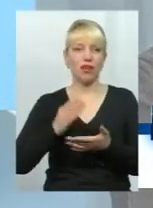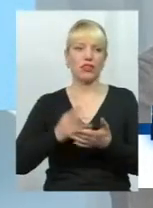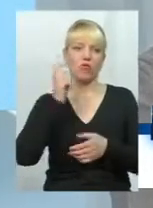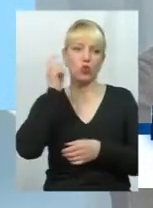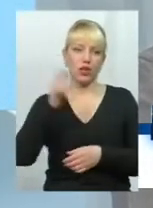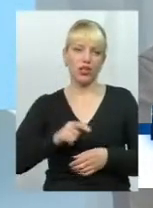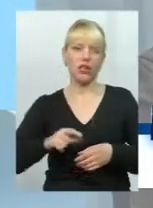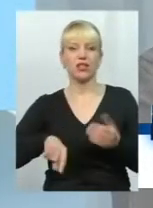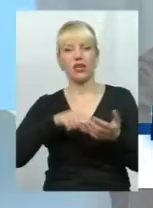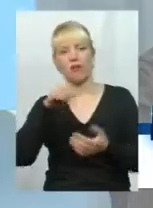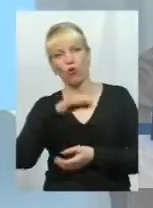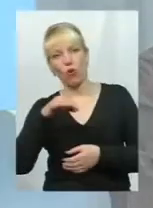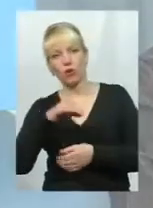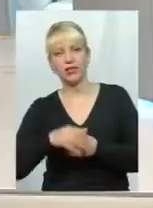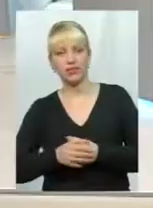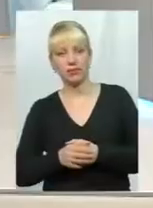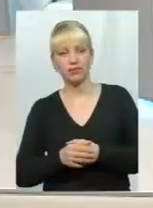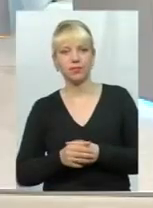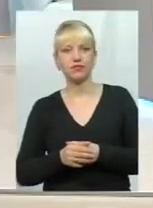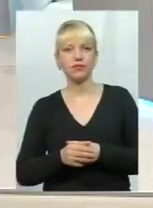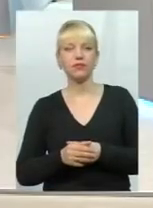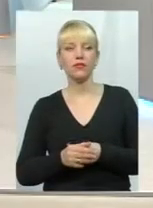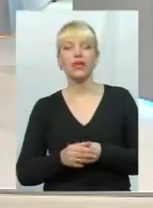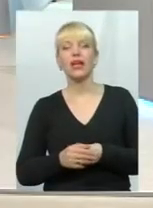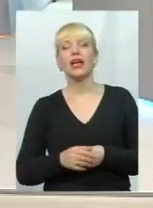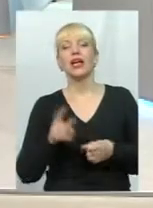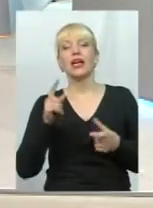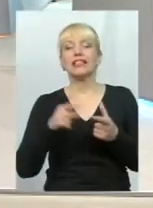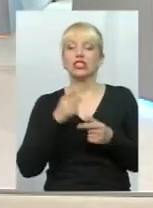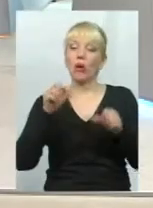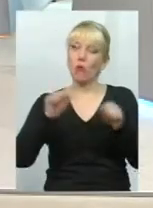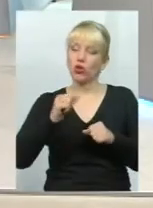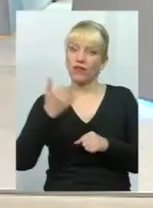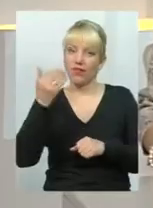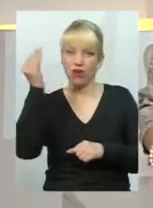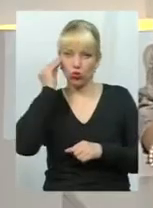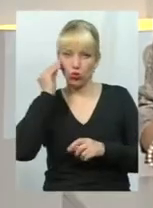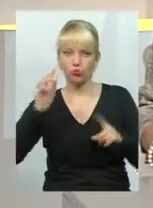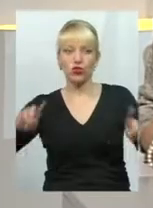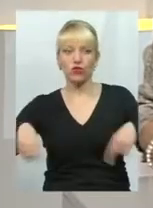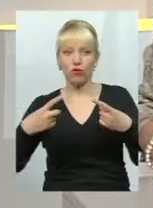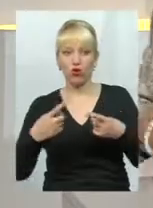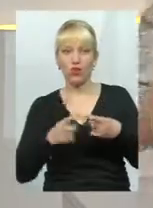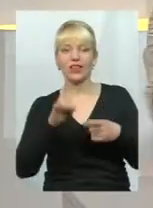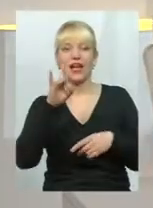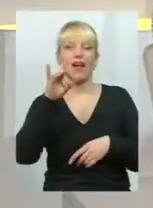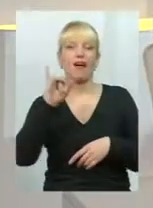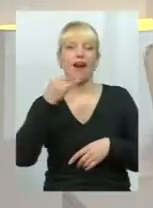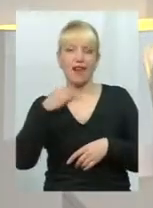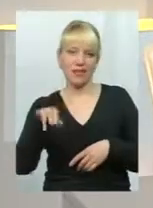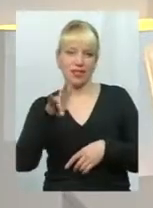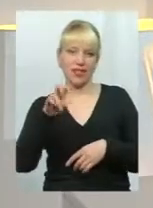Україні і в області Європу. Чи можливо, Наталія Васильовна, на вашу думку, створити той рай на землі в